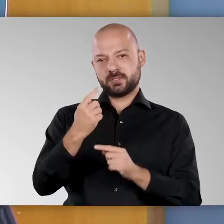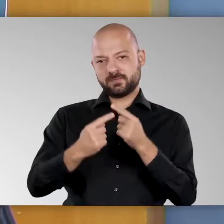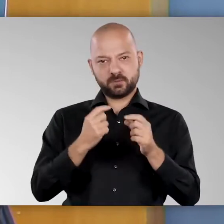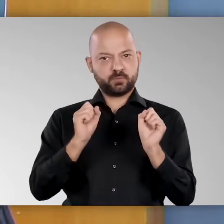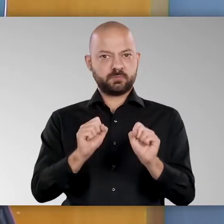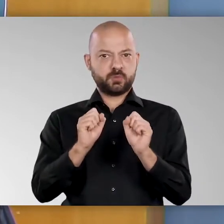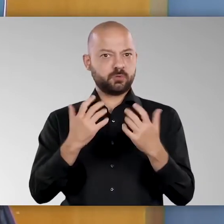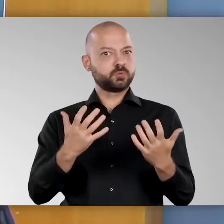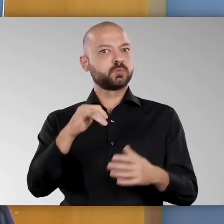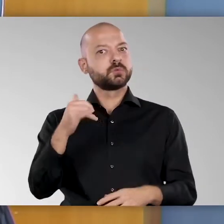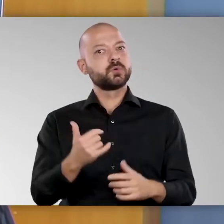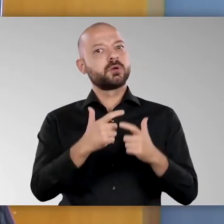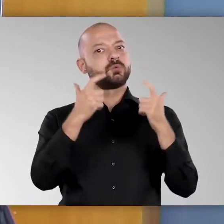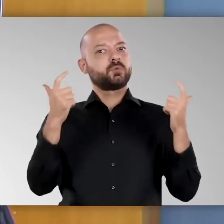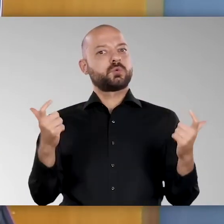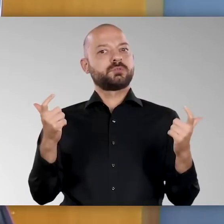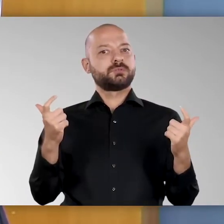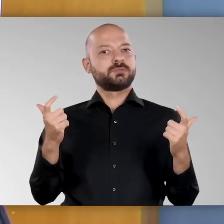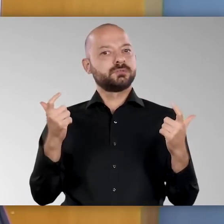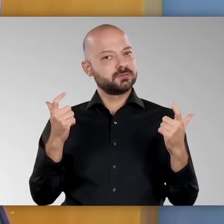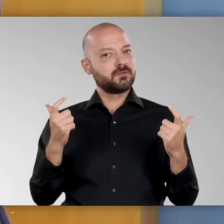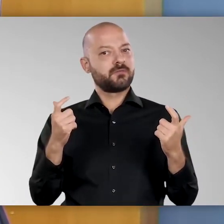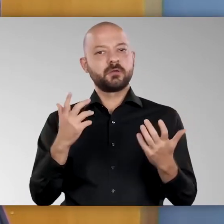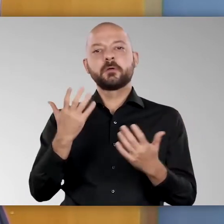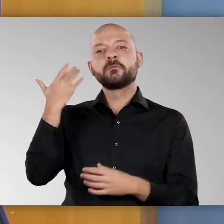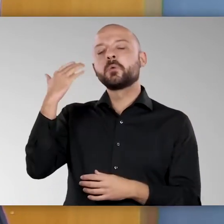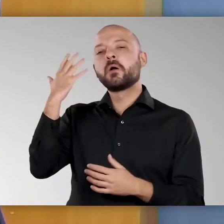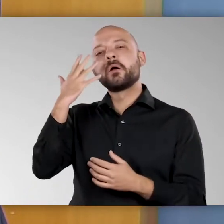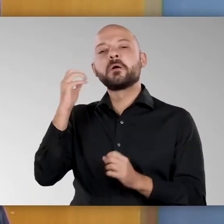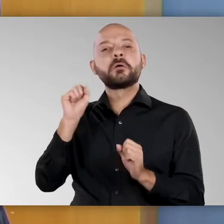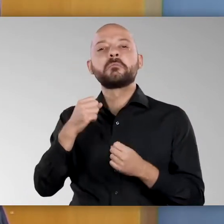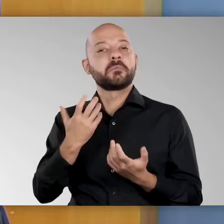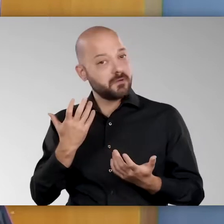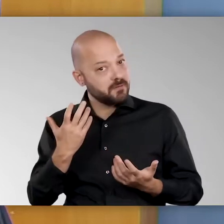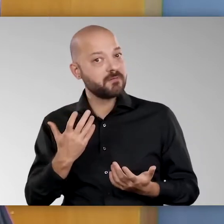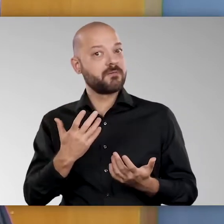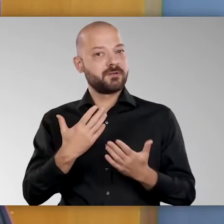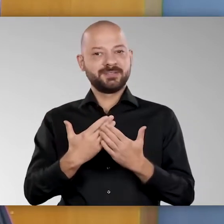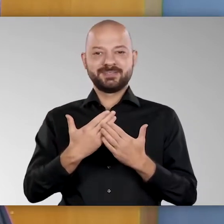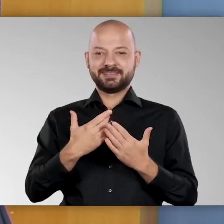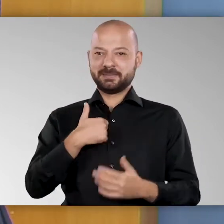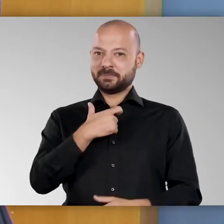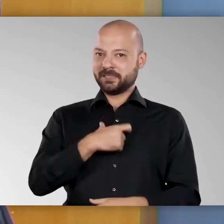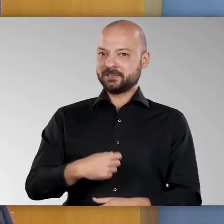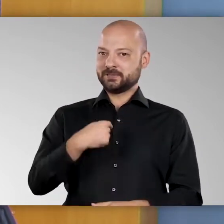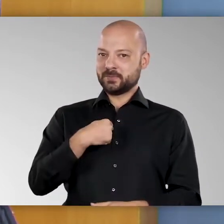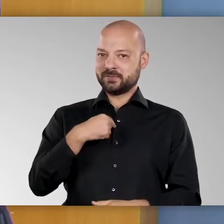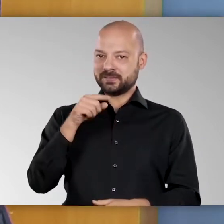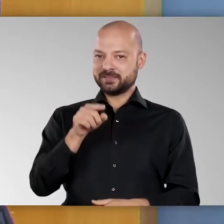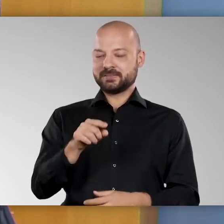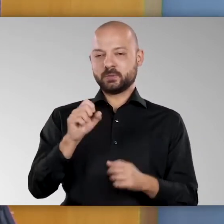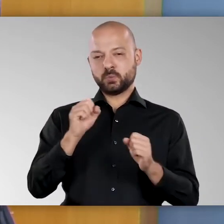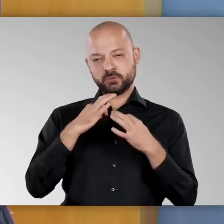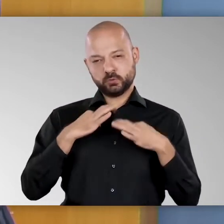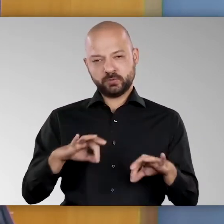eine Open-Source-Entwicklung möglich ist, etwas, was bei einem Projekt von dieser Größe bis vor kurzem noch nicht so möglich erschien. Deswegen bin ich